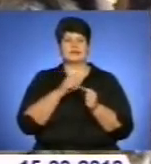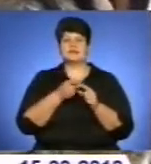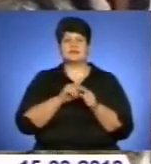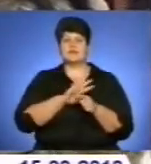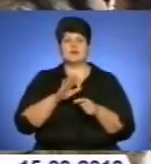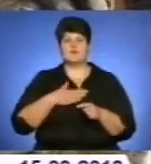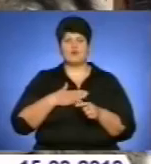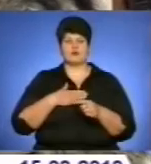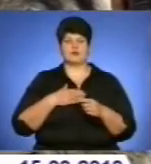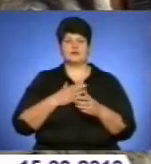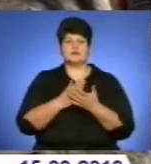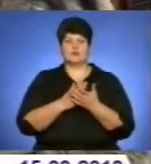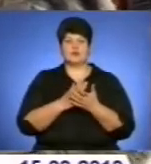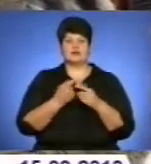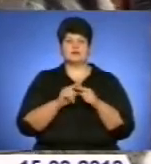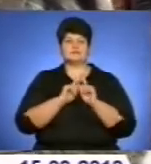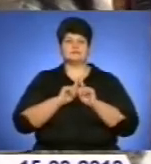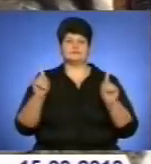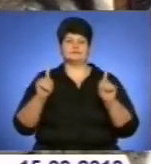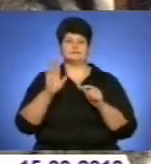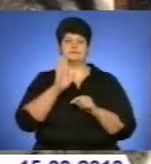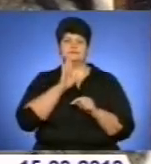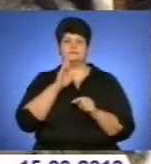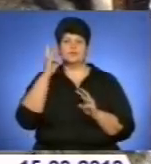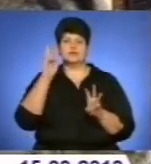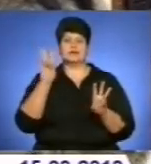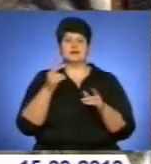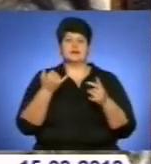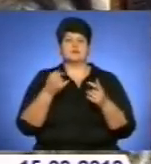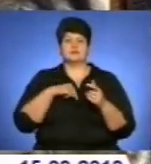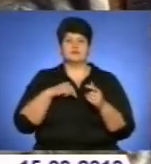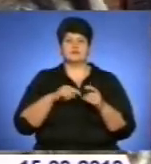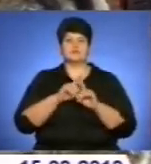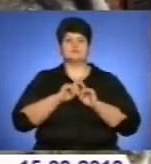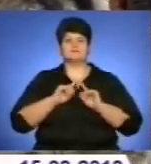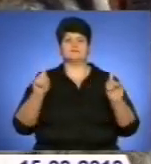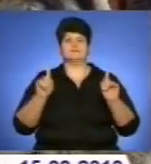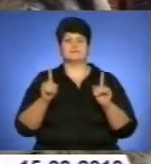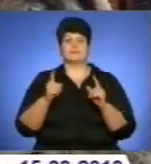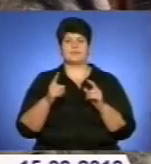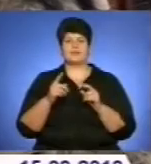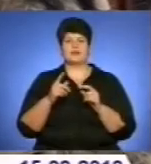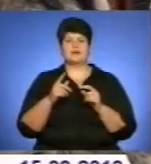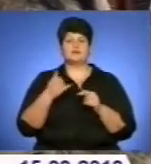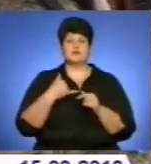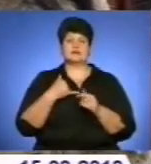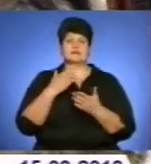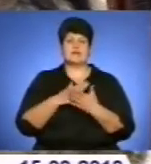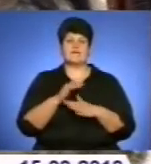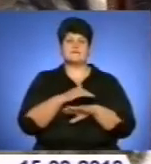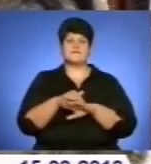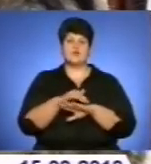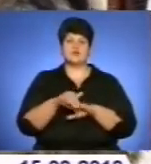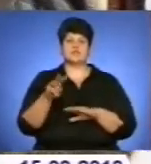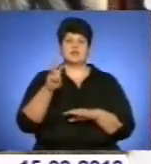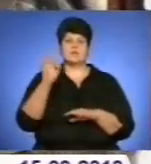Наталія Бабич. Дуже любимо свою роботу, любимо красу, що краса врятує світ. І ми прийшли на цей конкурс, щоб